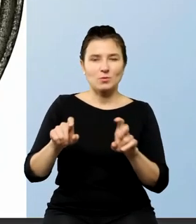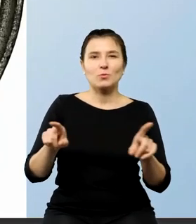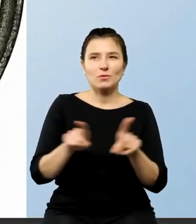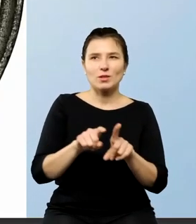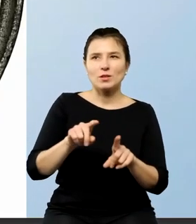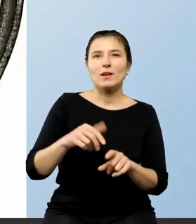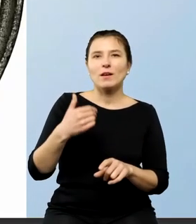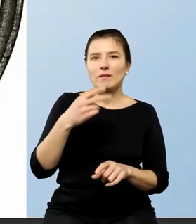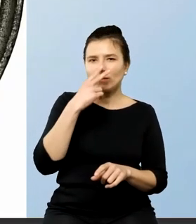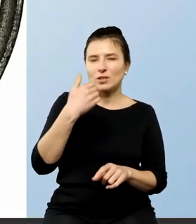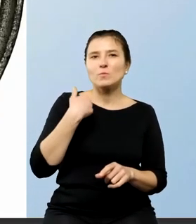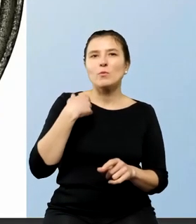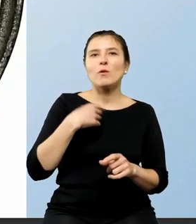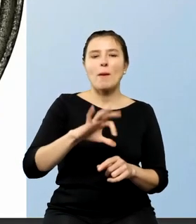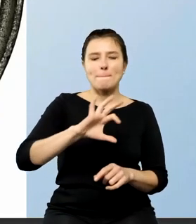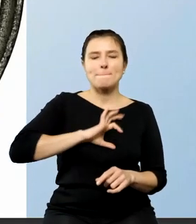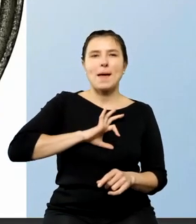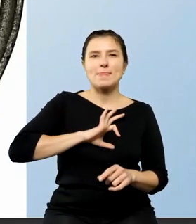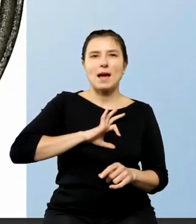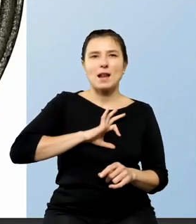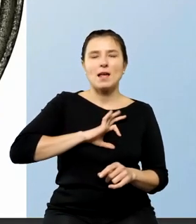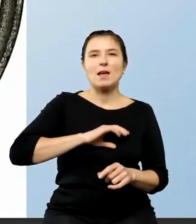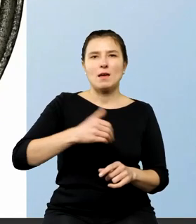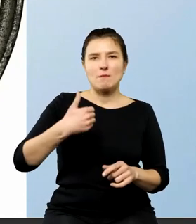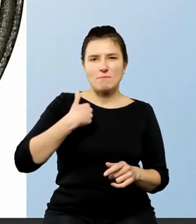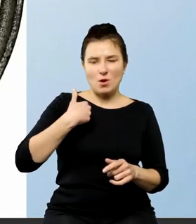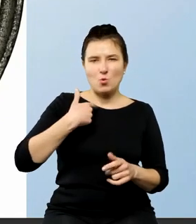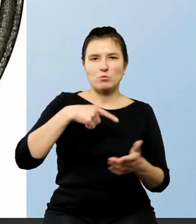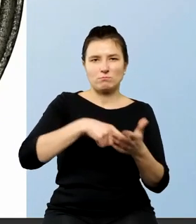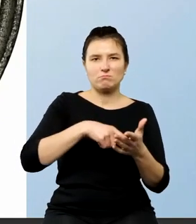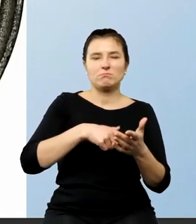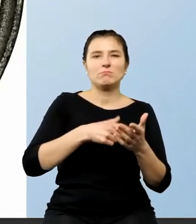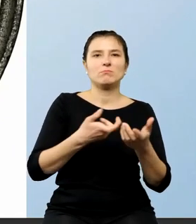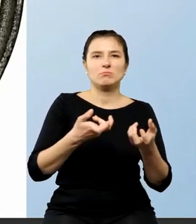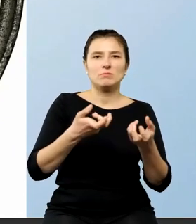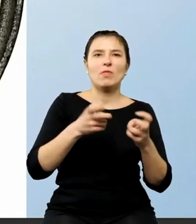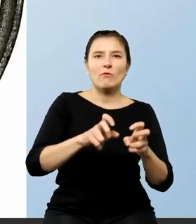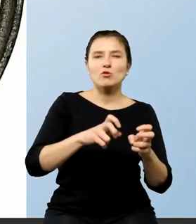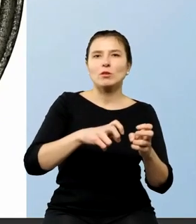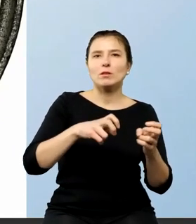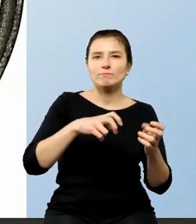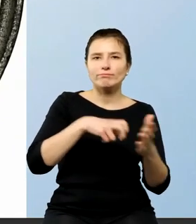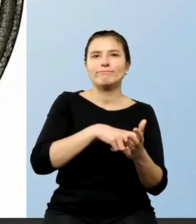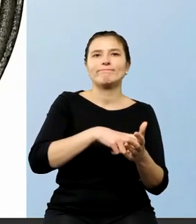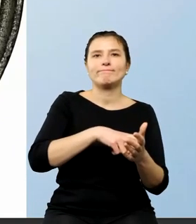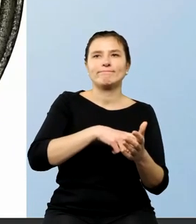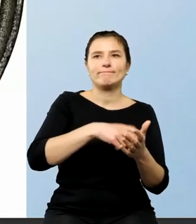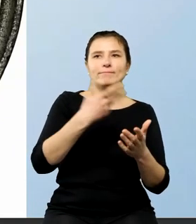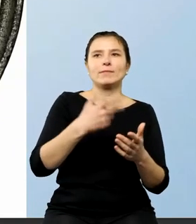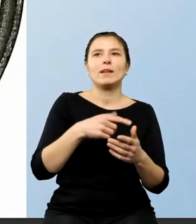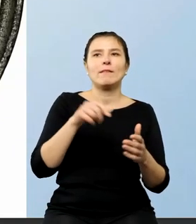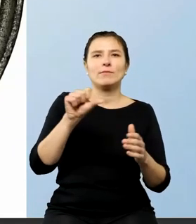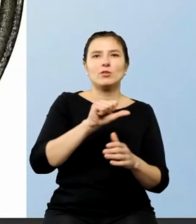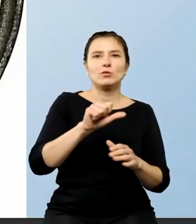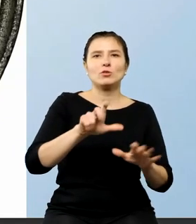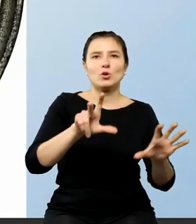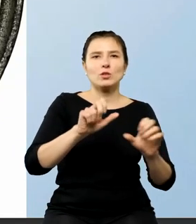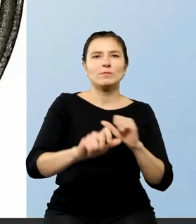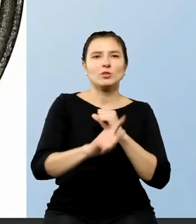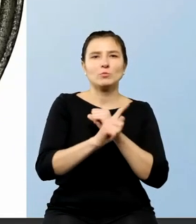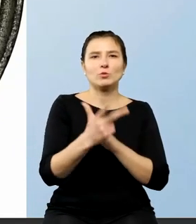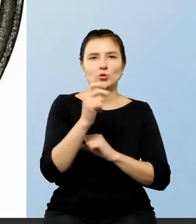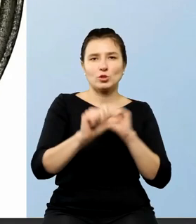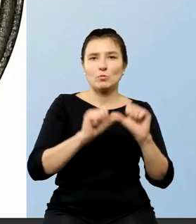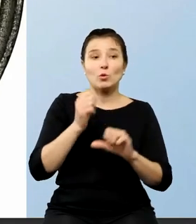medalu wbitym w 1873 roku a jednocześnie to czym przed chwilą mówił pan profesor to znaczy ten